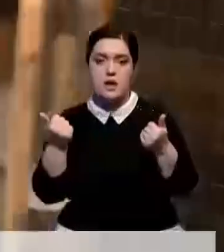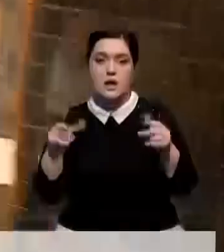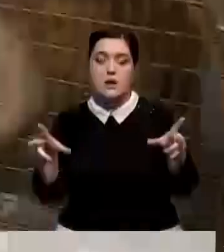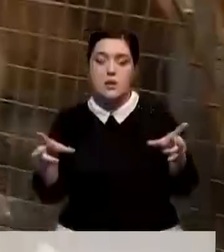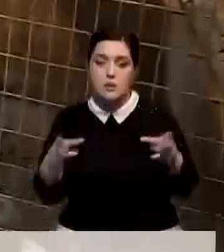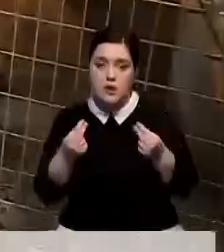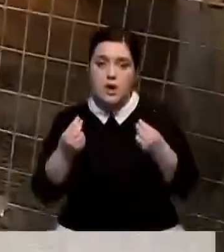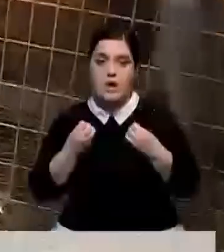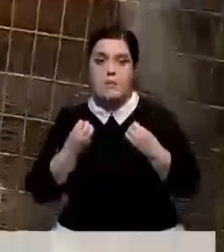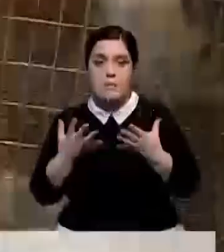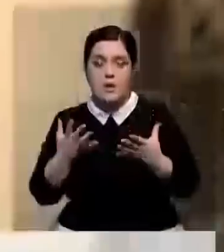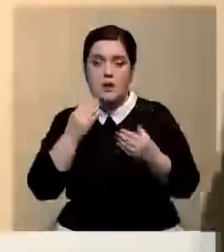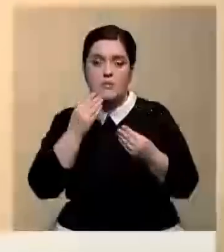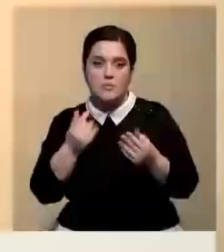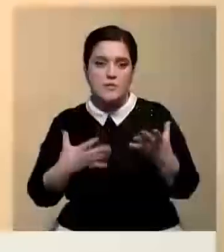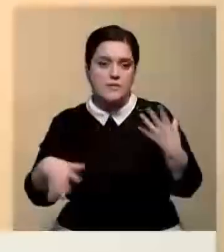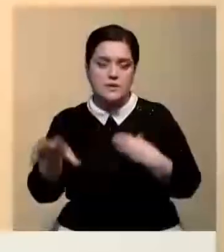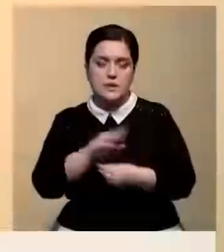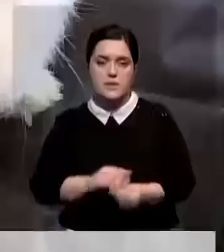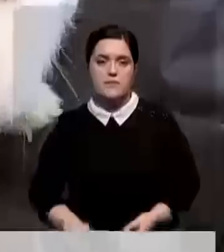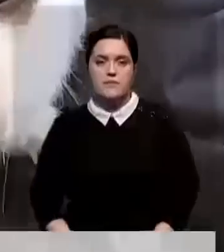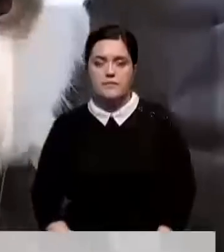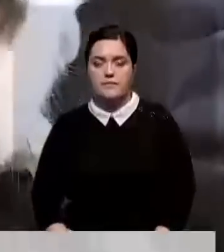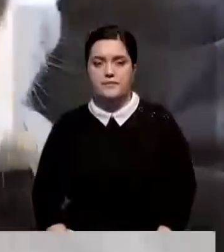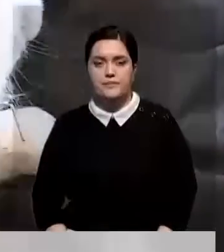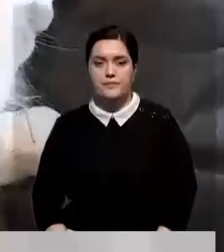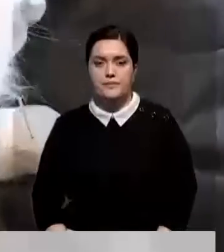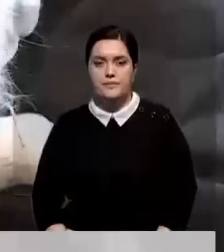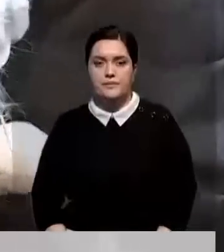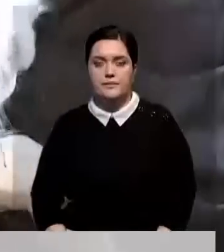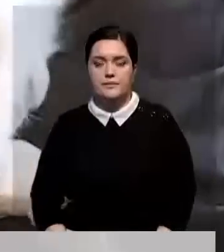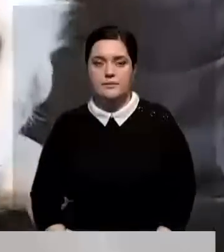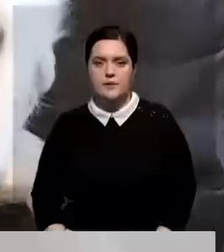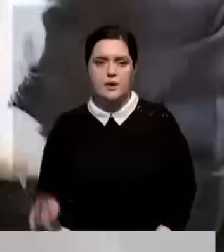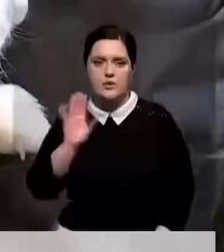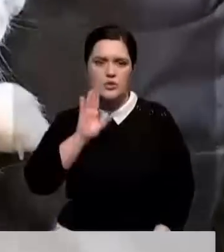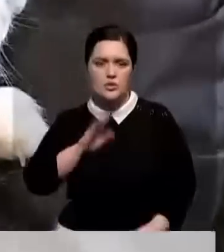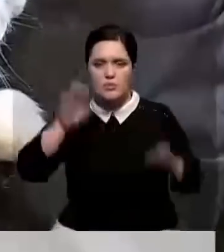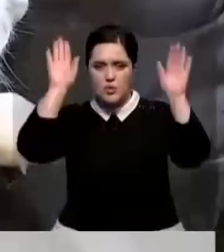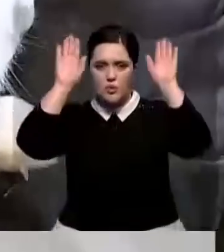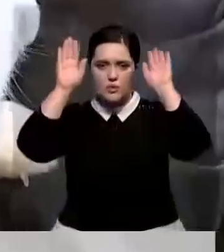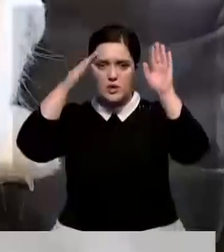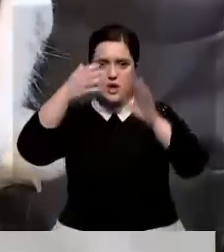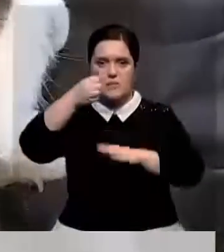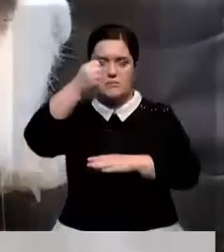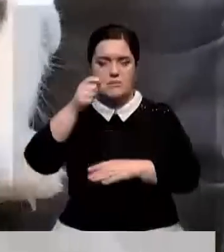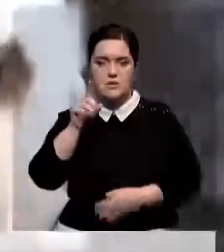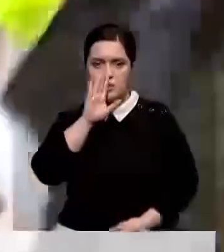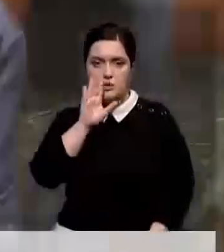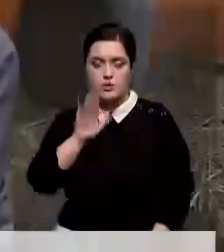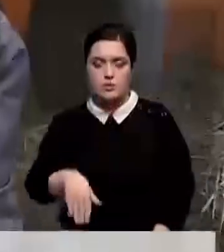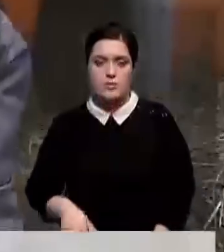удачу в праздники задабривают всех. Они не любят, когда в ушках держат. Самый больной не стоит. Ушки.